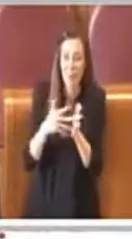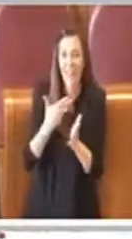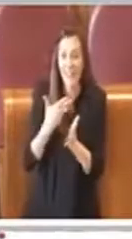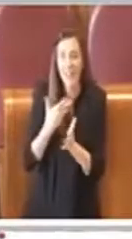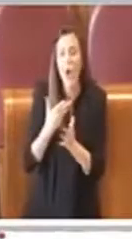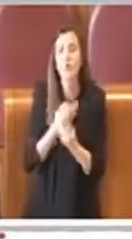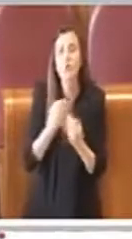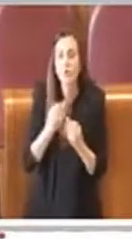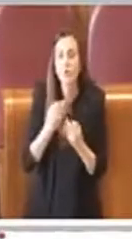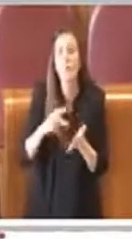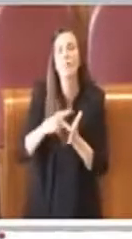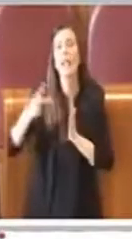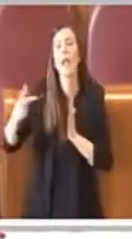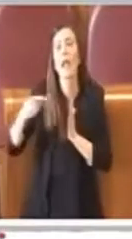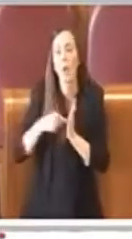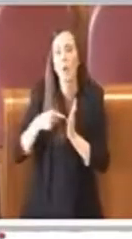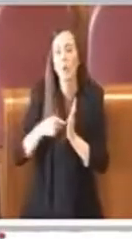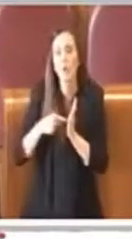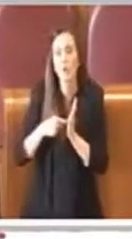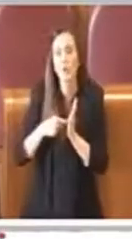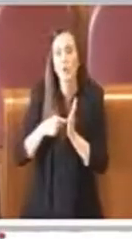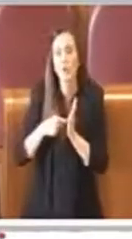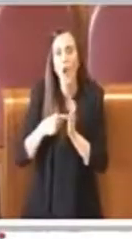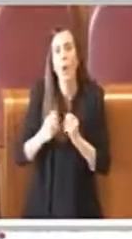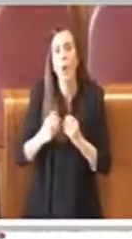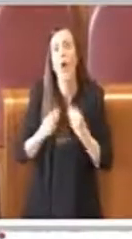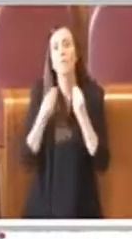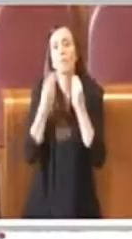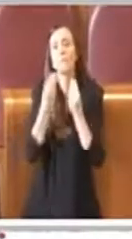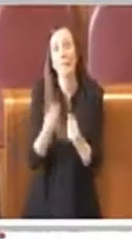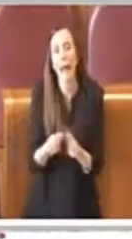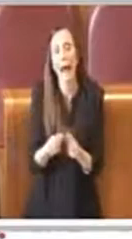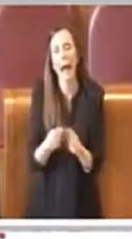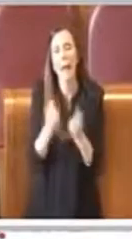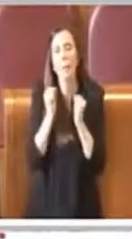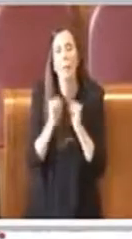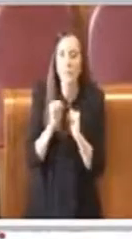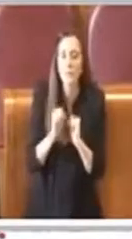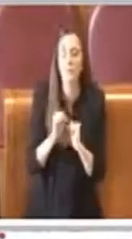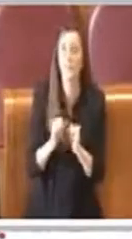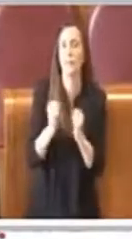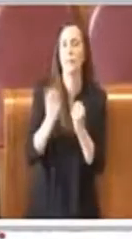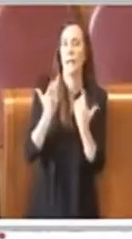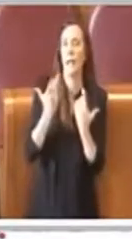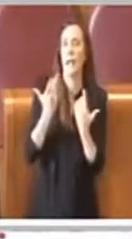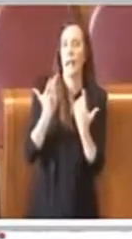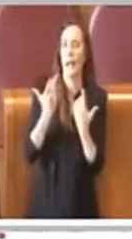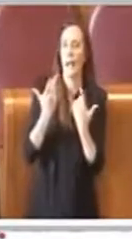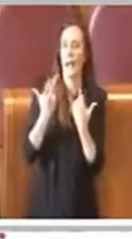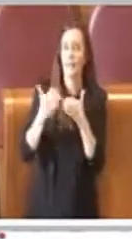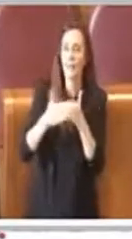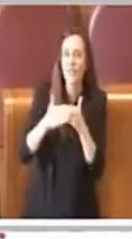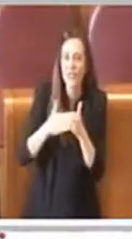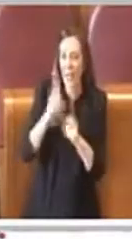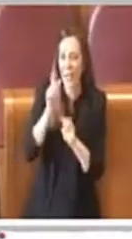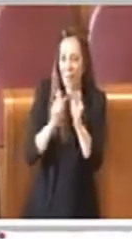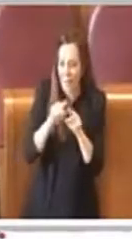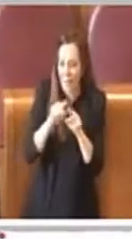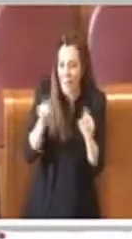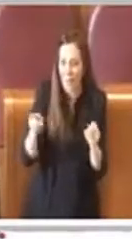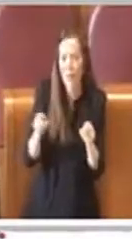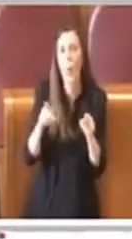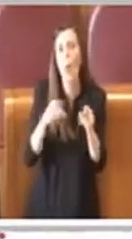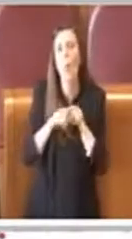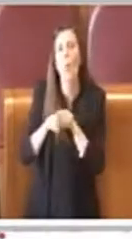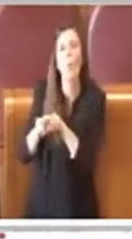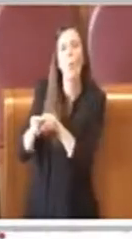tecnologia possa ridurre quelle diseguaglianze, quindi questo è un emendamento che va ad avvicinare le persone, va a ridurre le diseguaglianze